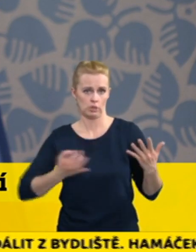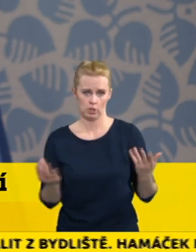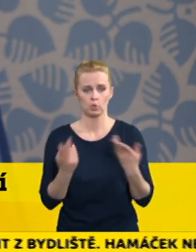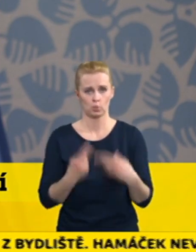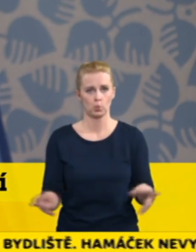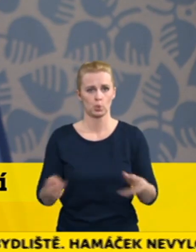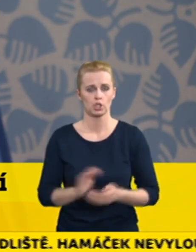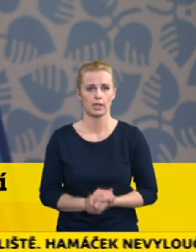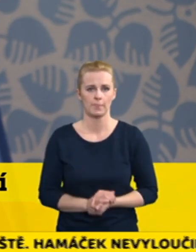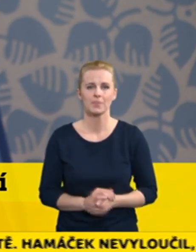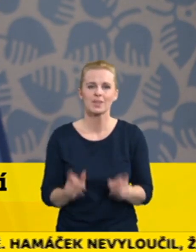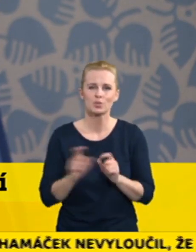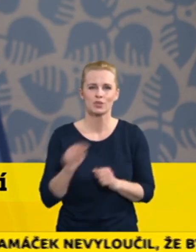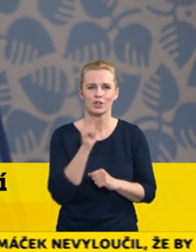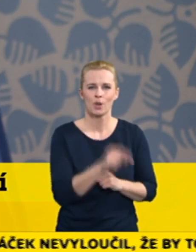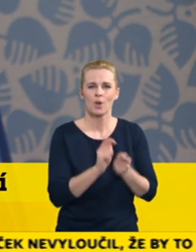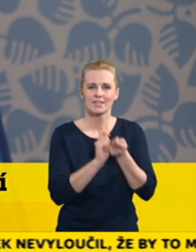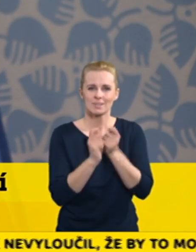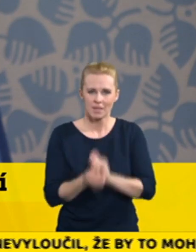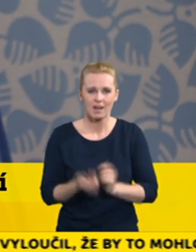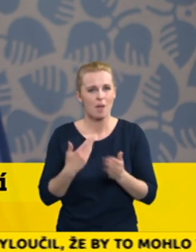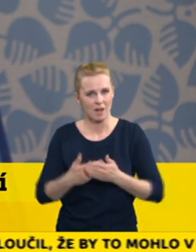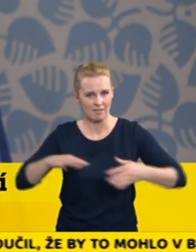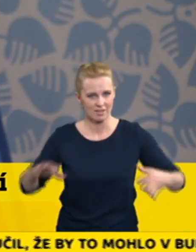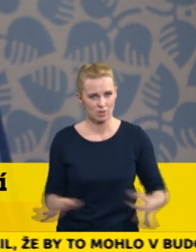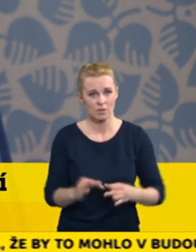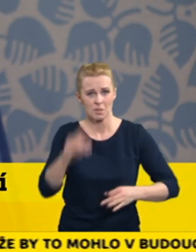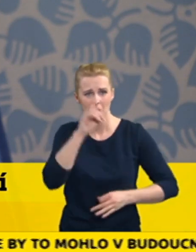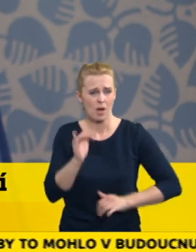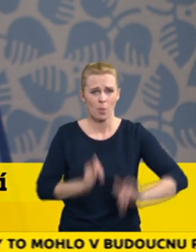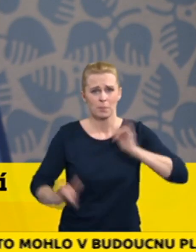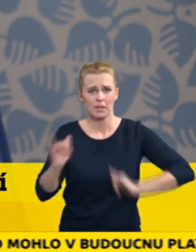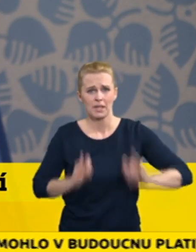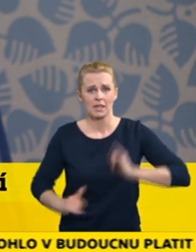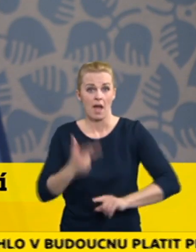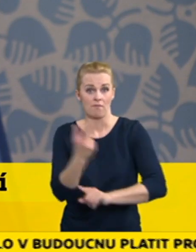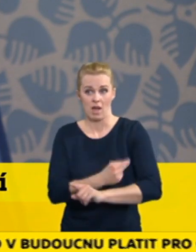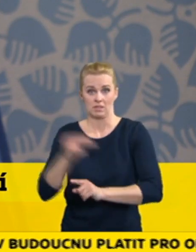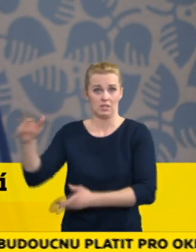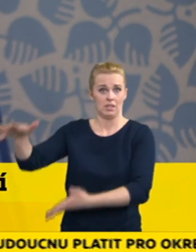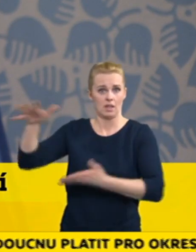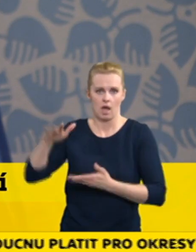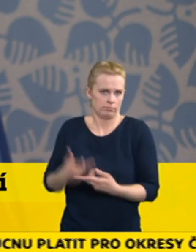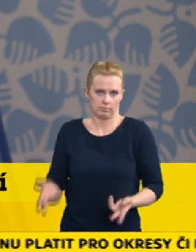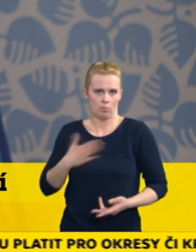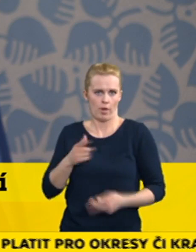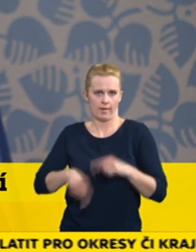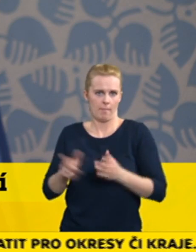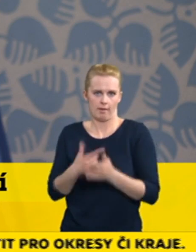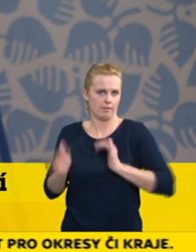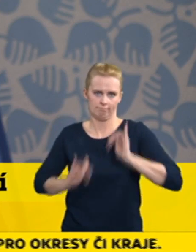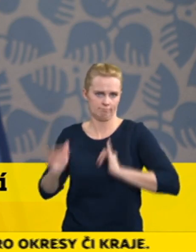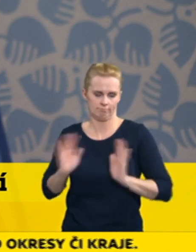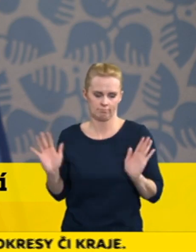této změny právě kvůli nedostatku vakcín, jenž není naší vinou. A podle klinických dat i z těch studií,